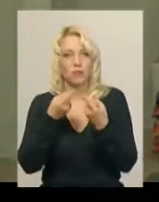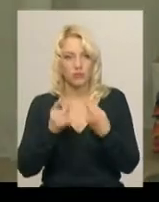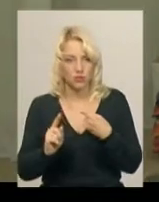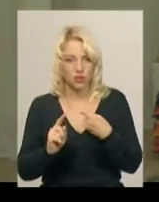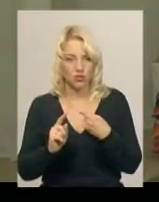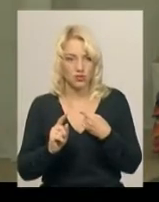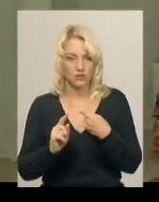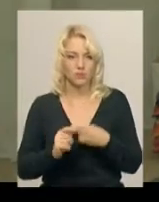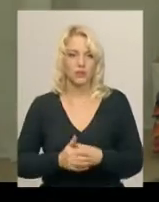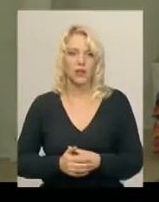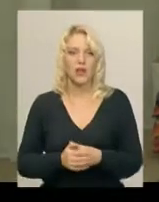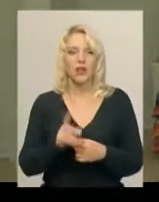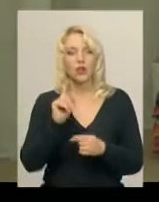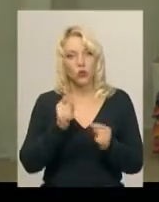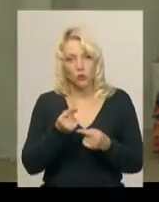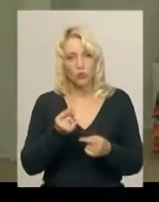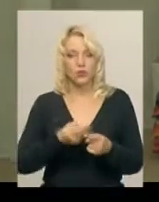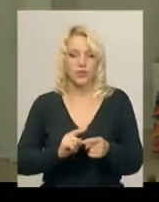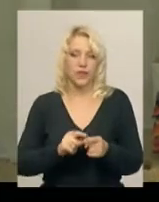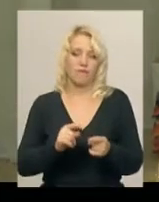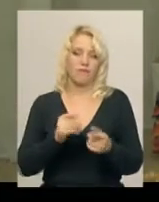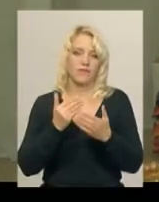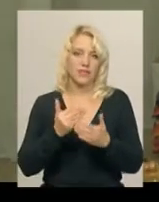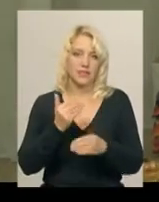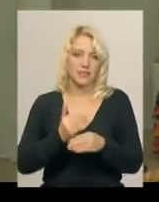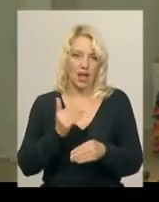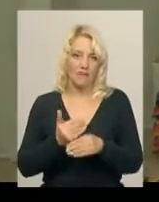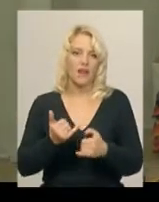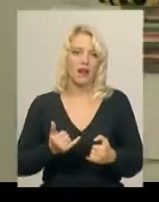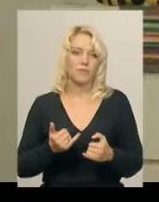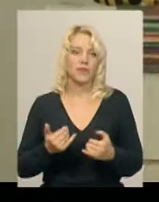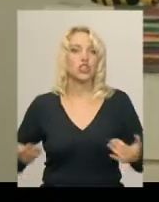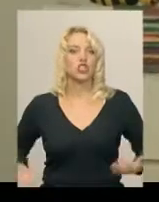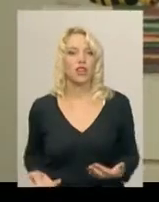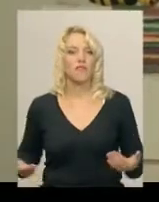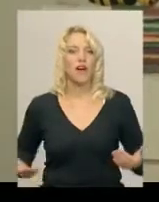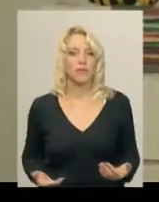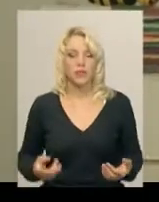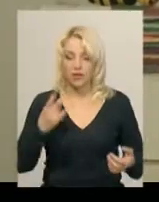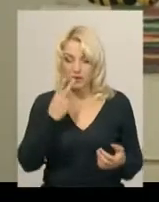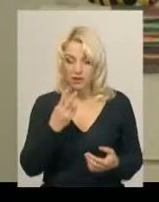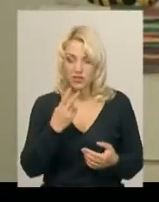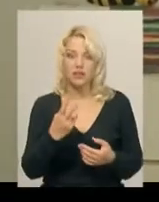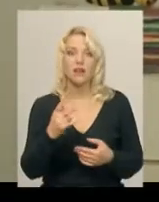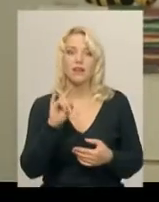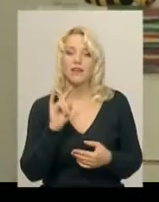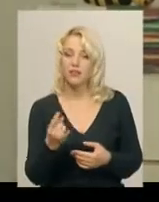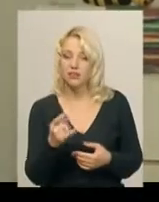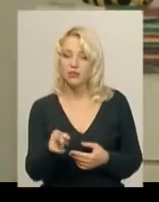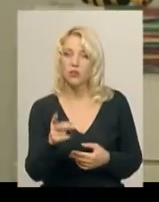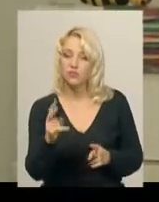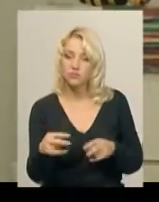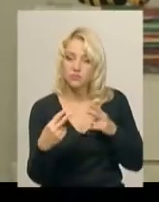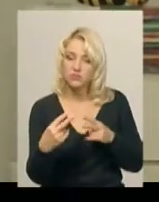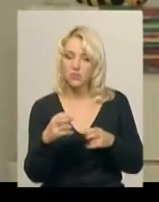зовсім по-іншому. Тому це вистава, яка жива. Дивишся на дитину і видно по очах, чи